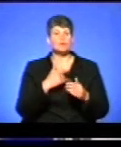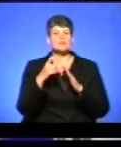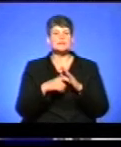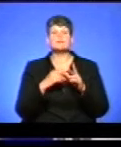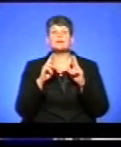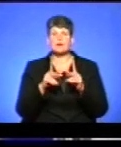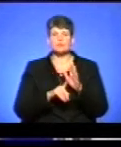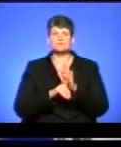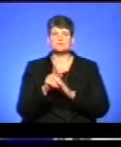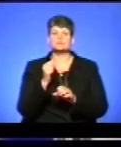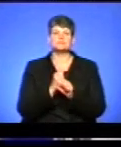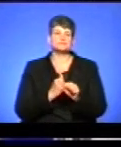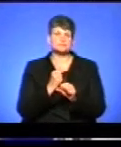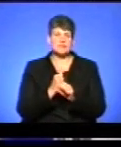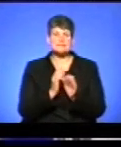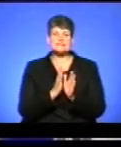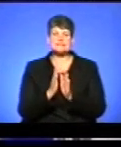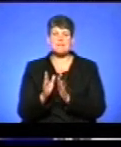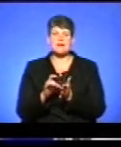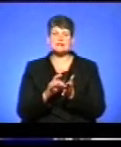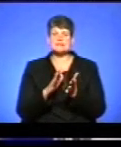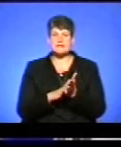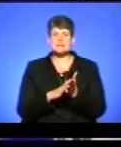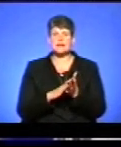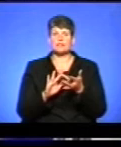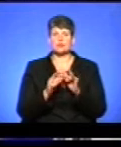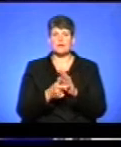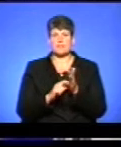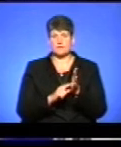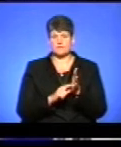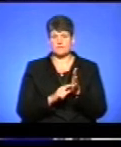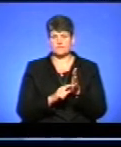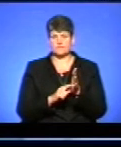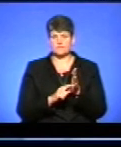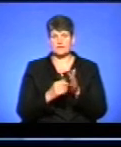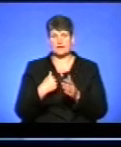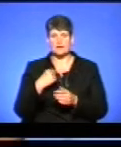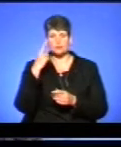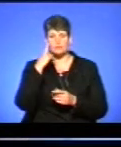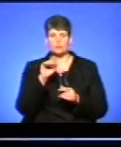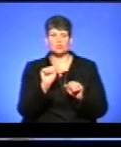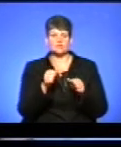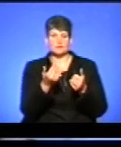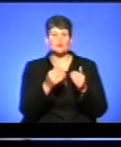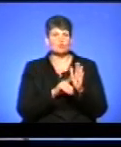як запрацювала система реєстрації електронних кабінетів. Я думаю, може ви розпочнете?